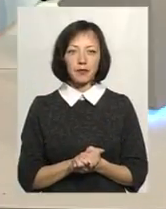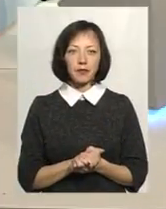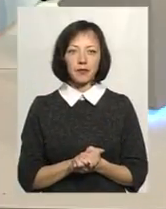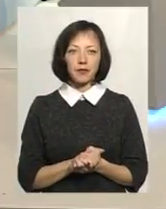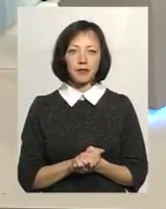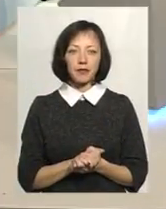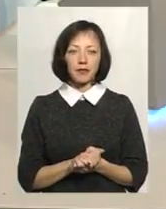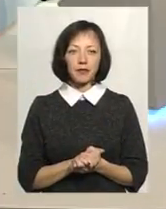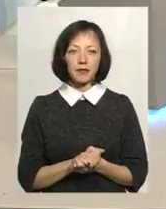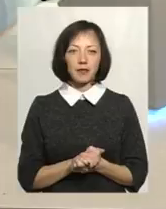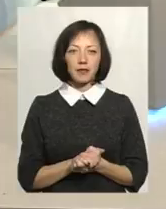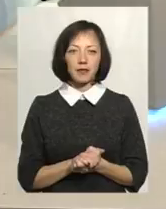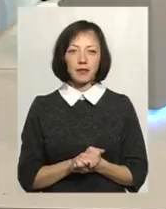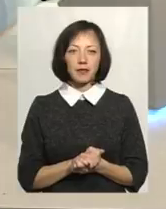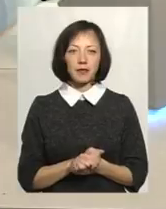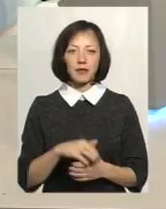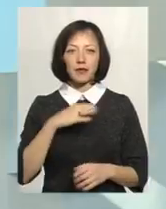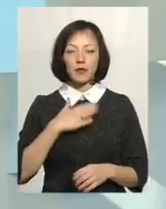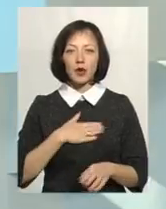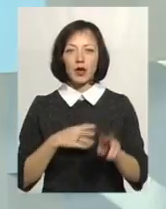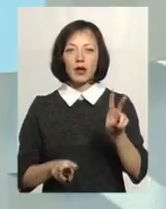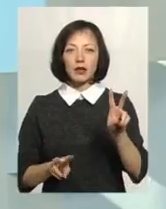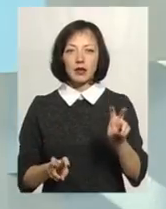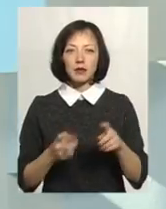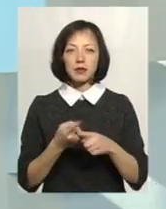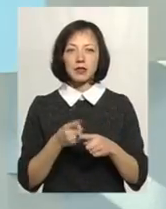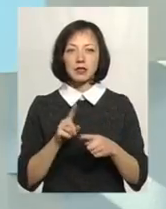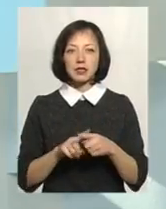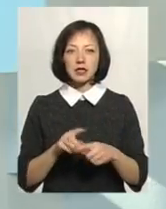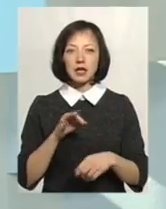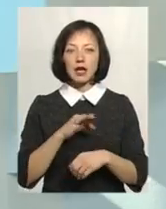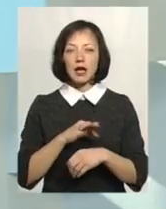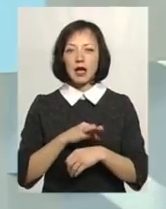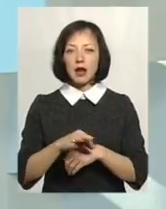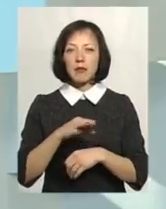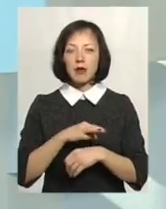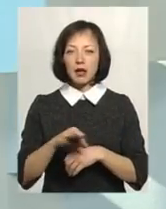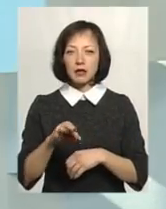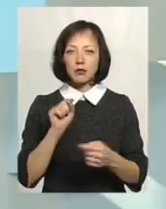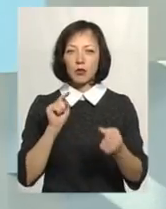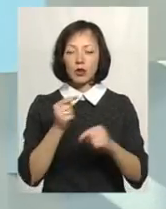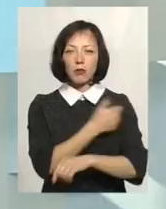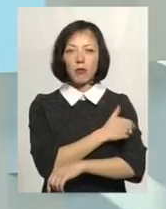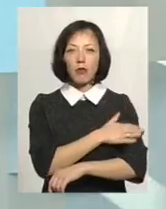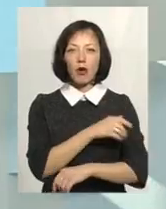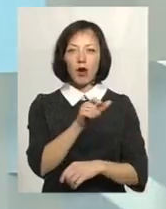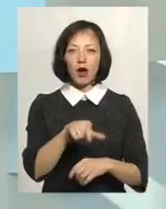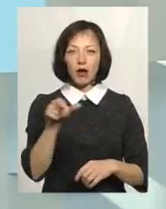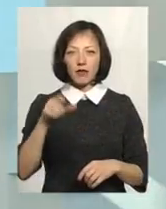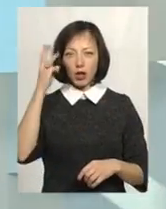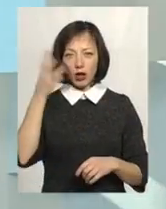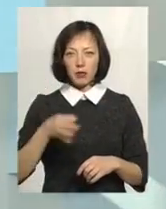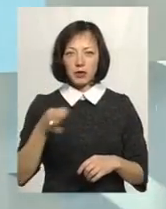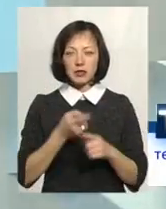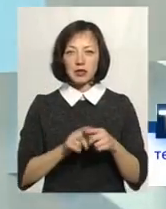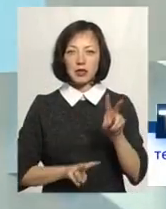Анна, так? Так. Моя тема – це репресії проти поляків на території Хмельниччини за часів сталінізму. Я вважаю,